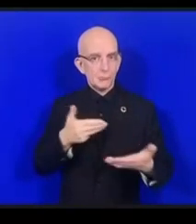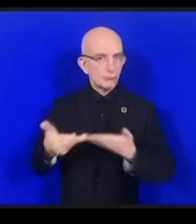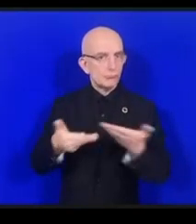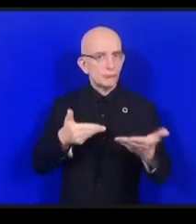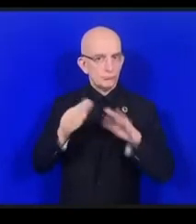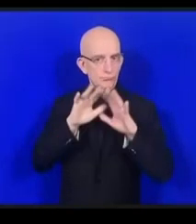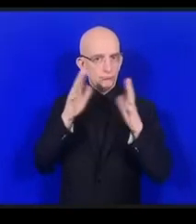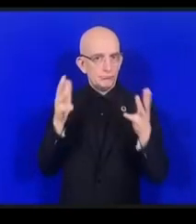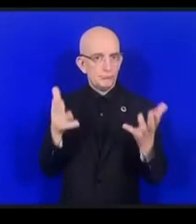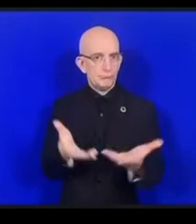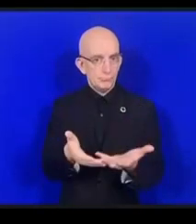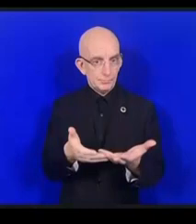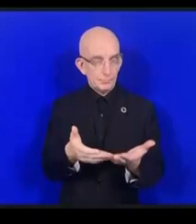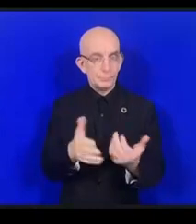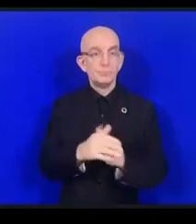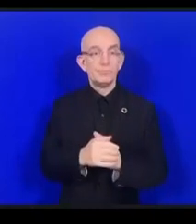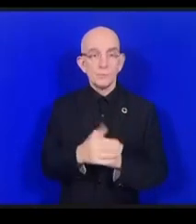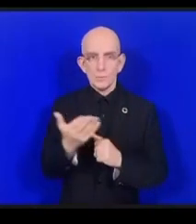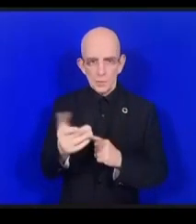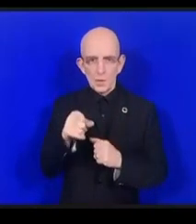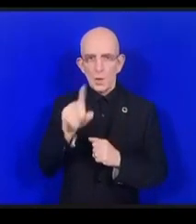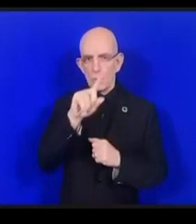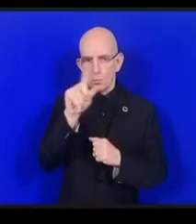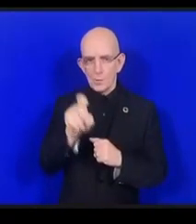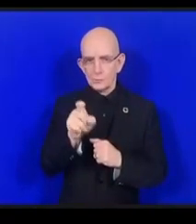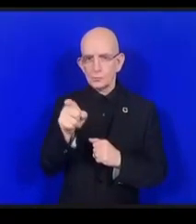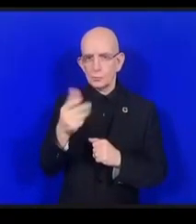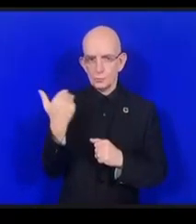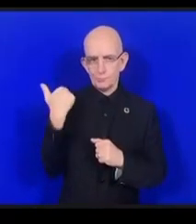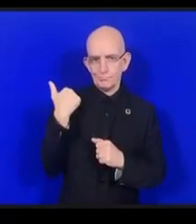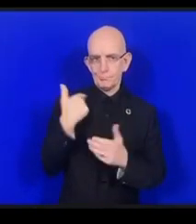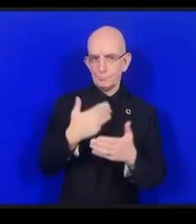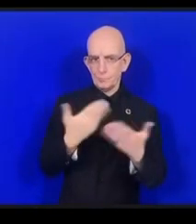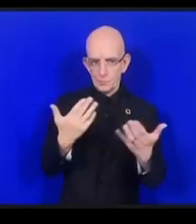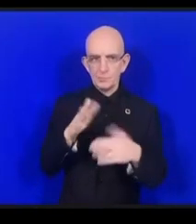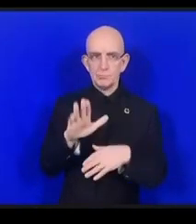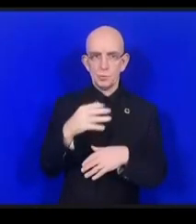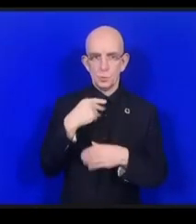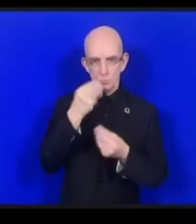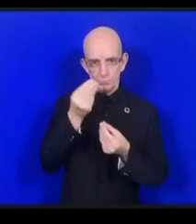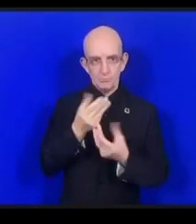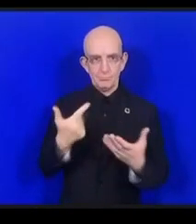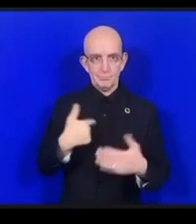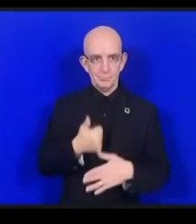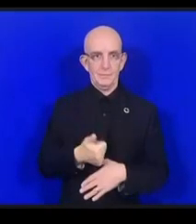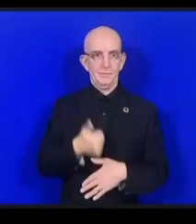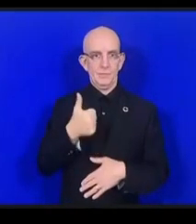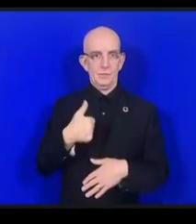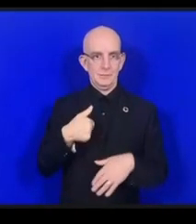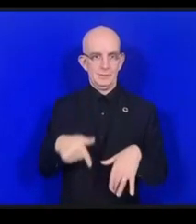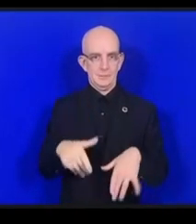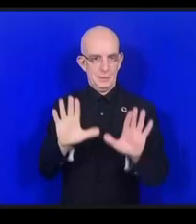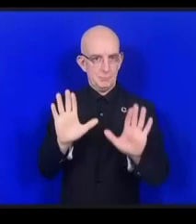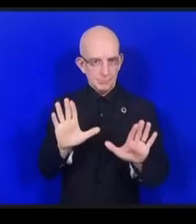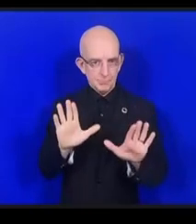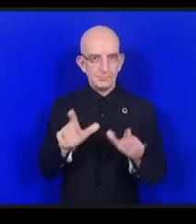parole, je commencerai en partant de l'hypothèse que l'éducation est un droit de la personne. Quand on demande